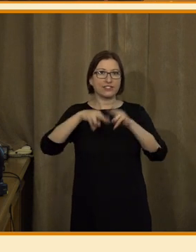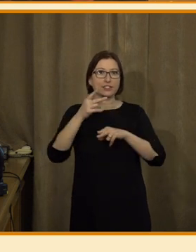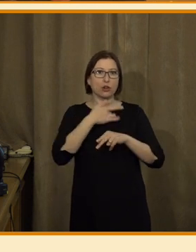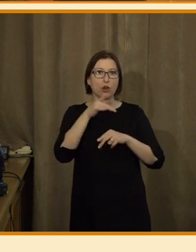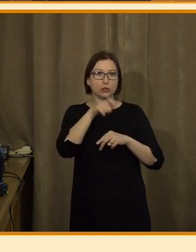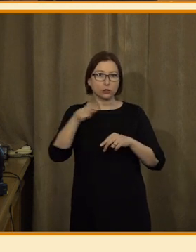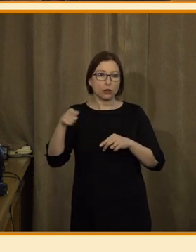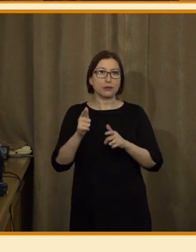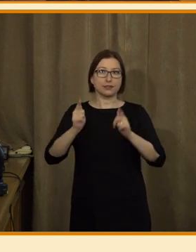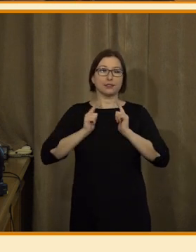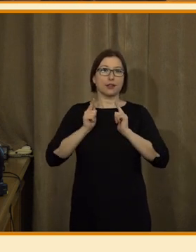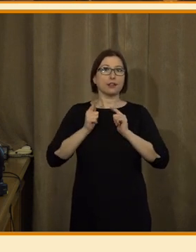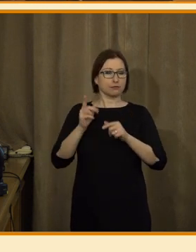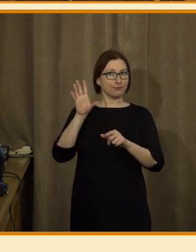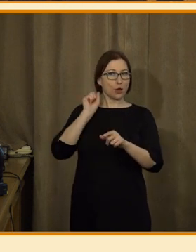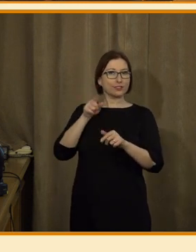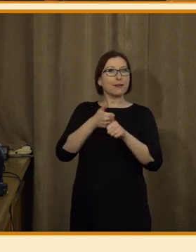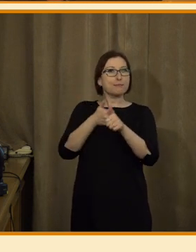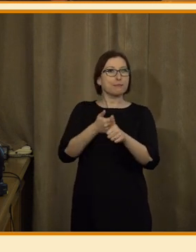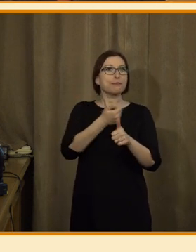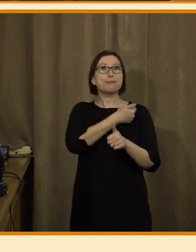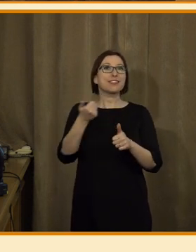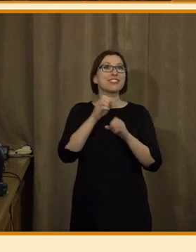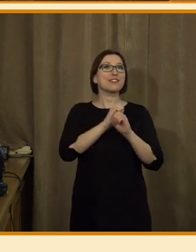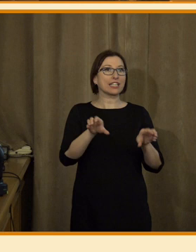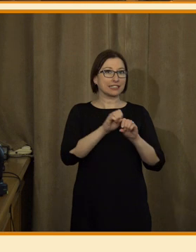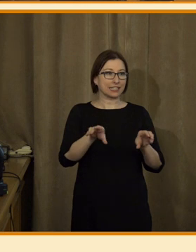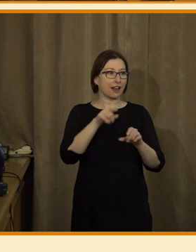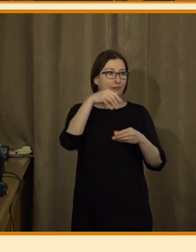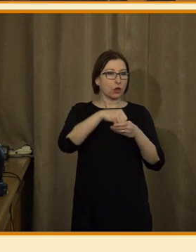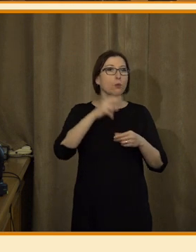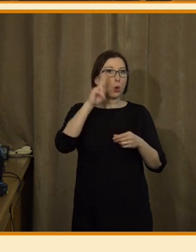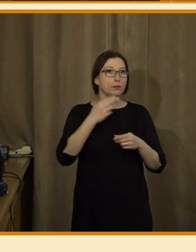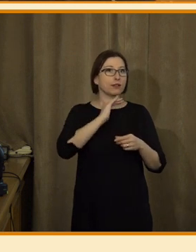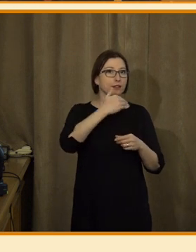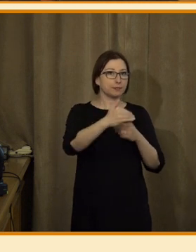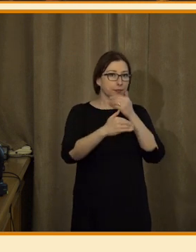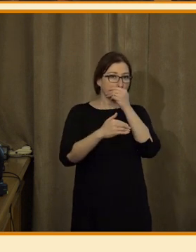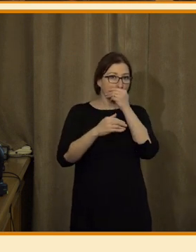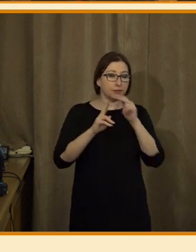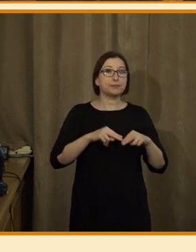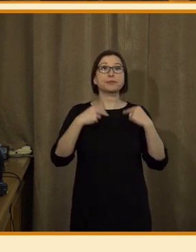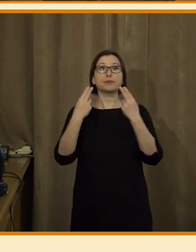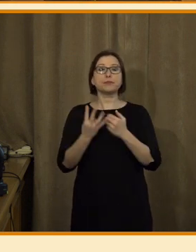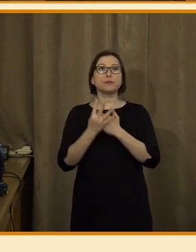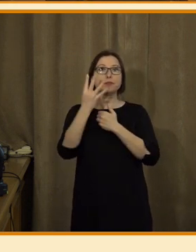Nyní se uvádí, že téměř spade... Tak to bylo první vysílání. A hned čtyři dny na to jsme už udělali celý blok. To znamená, že Hačiko vysílal